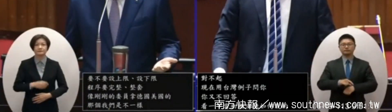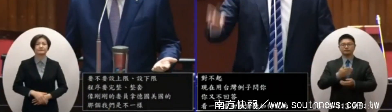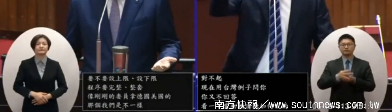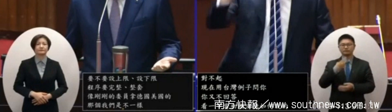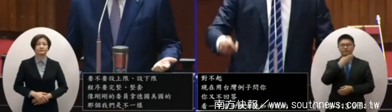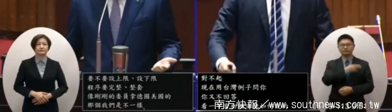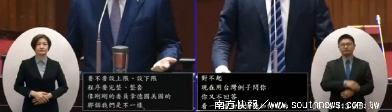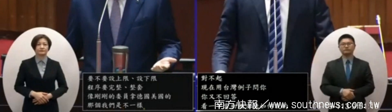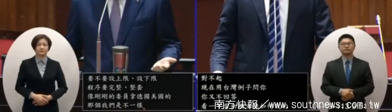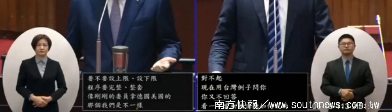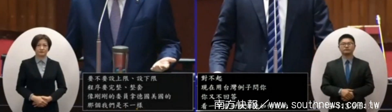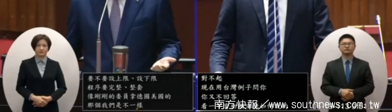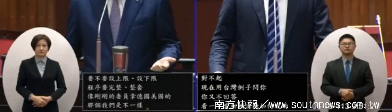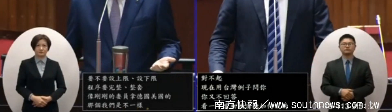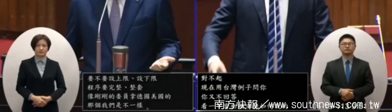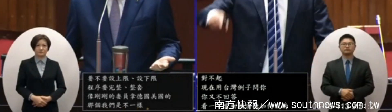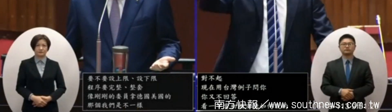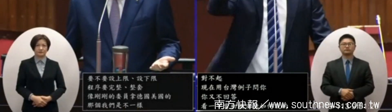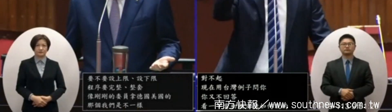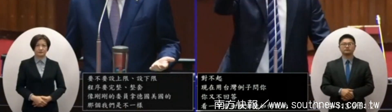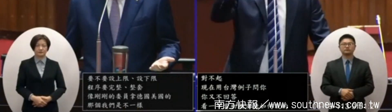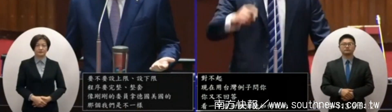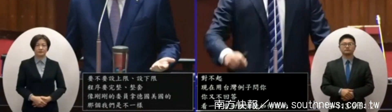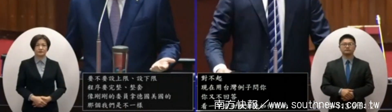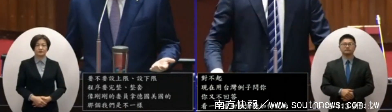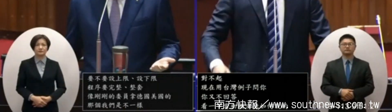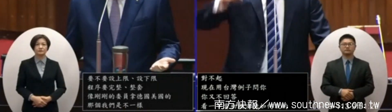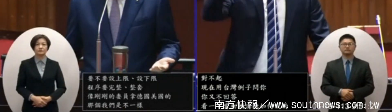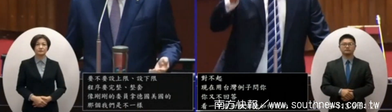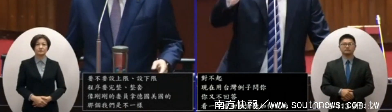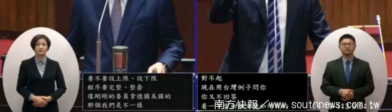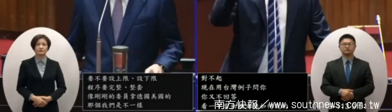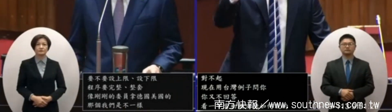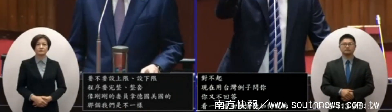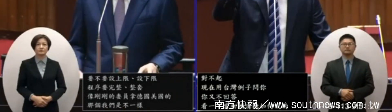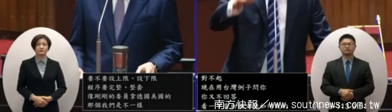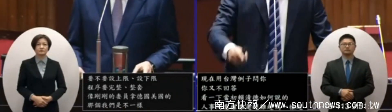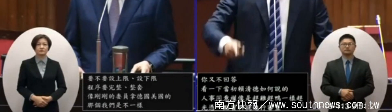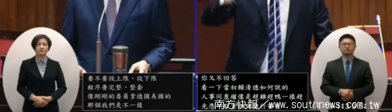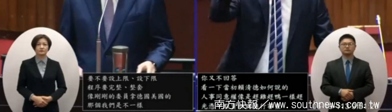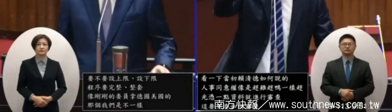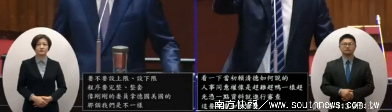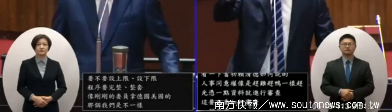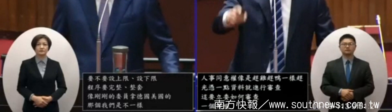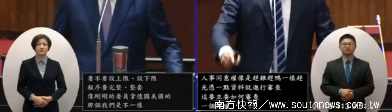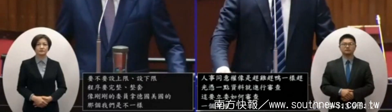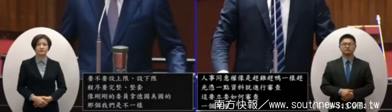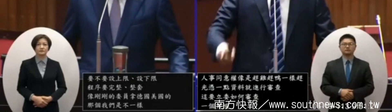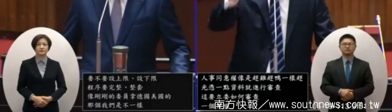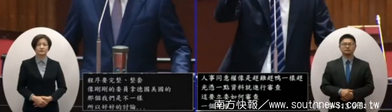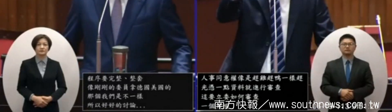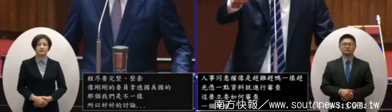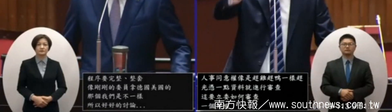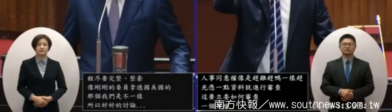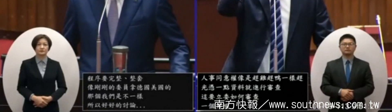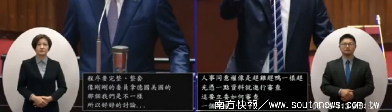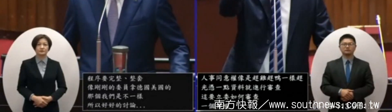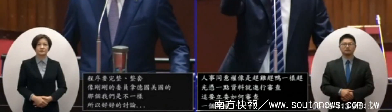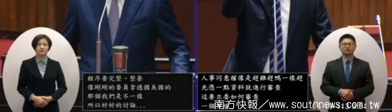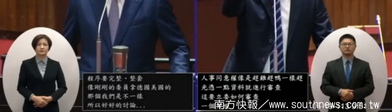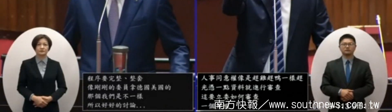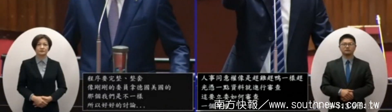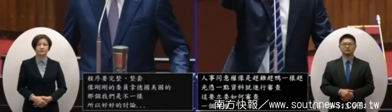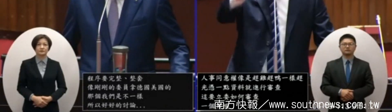限就是無限期審查我對於行政院造謠聲勢散播假訊息這樣的行為